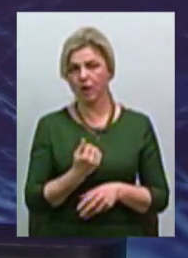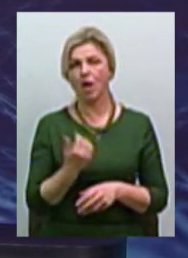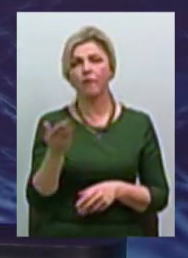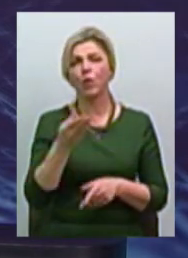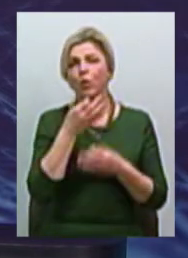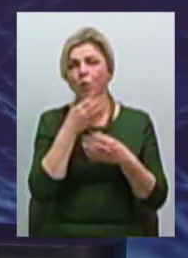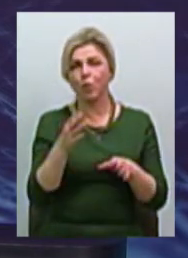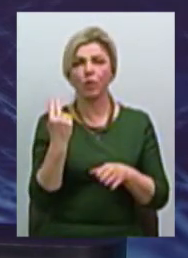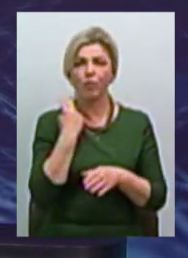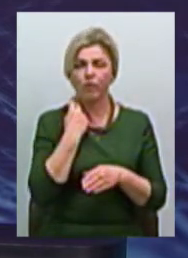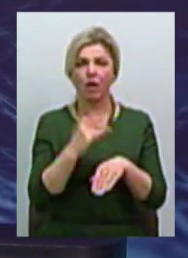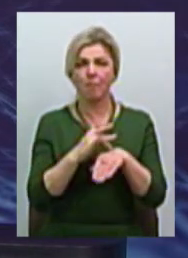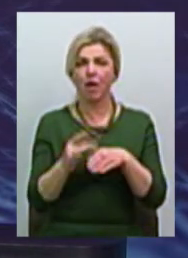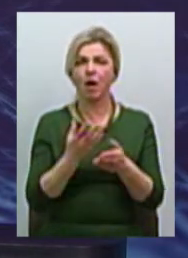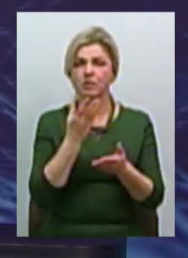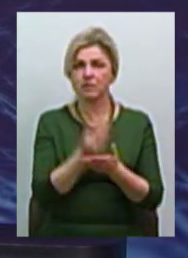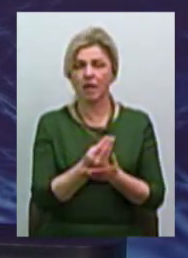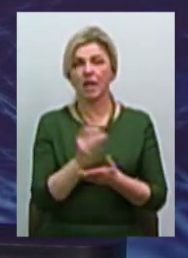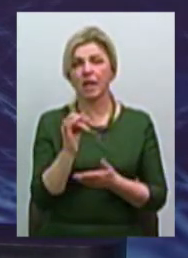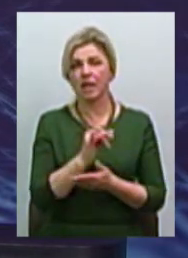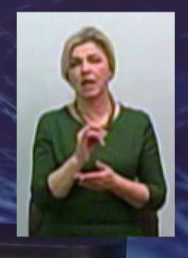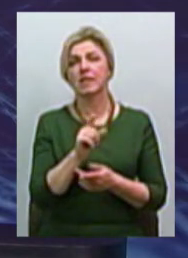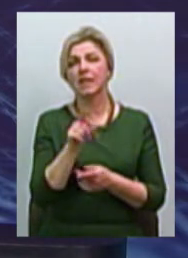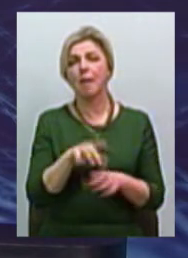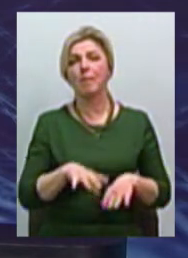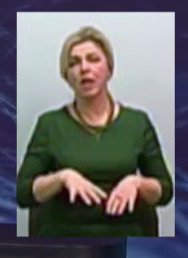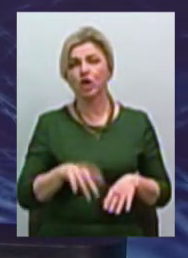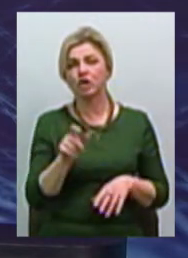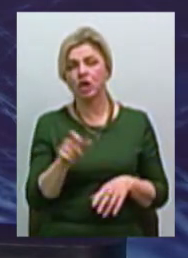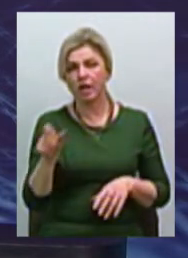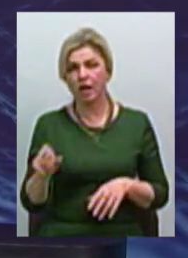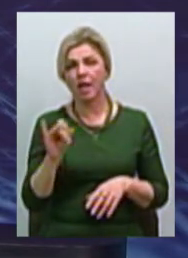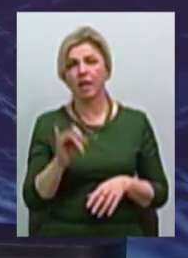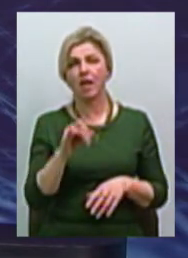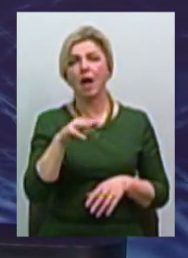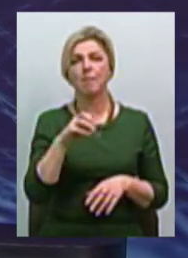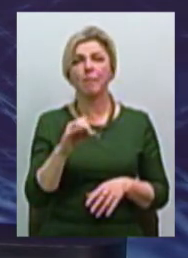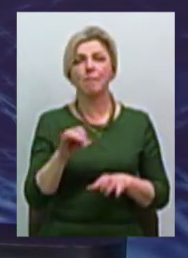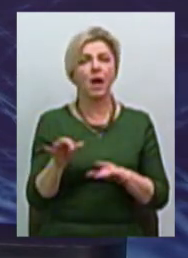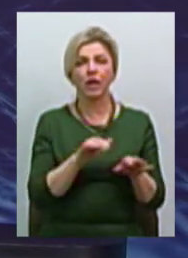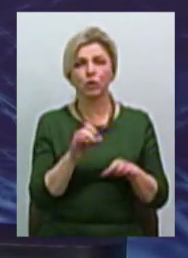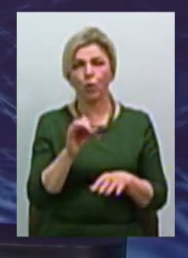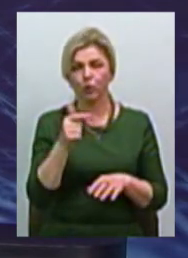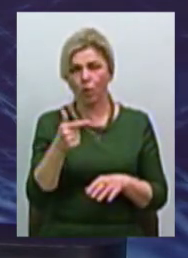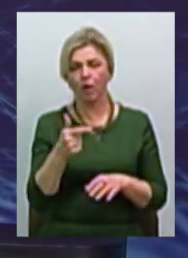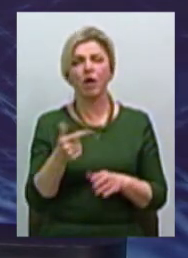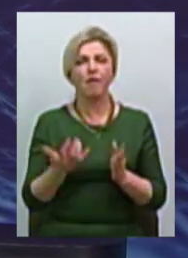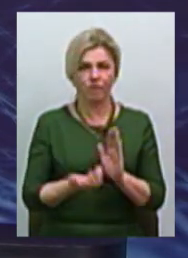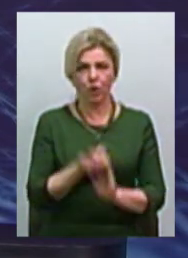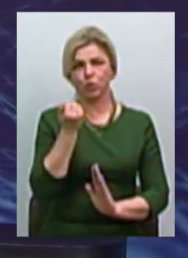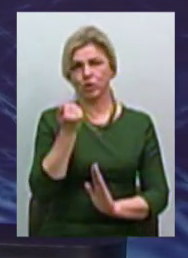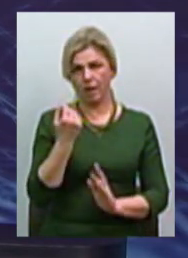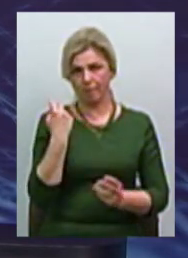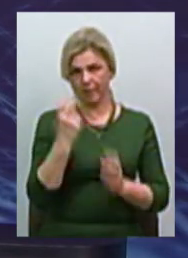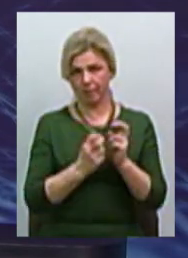заборгованість, він погасе і знайде тих же менеджерів, і тих же маркетологів, і вони виведуть підприємство. Державне воно,